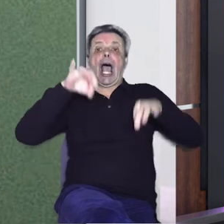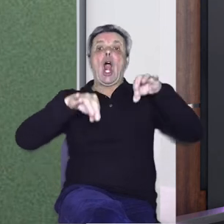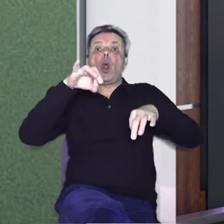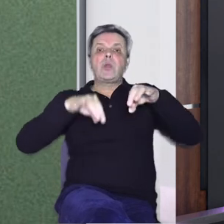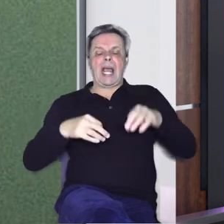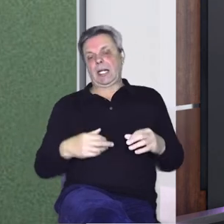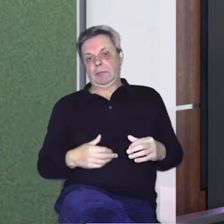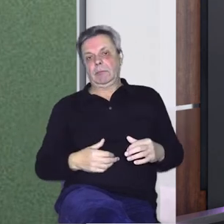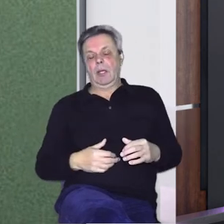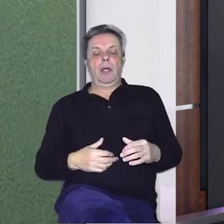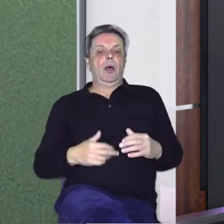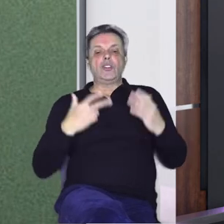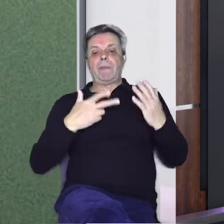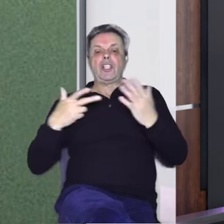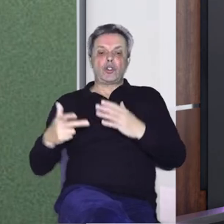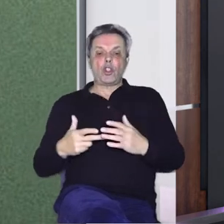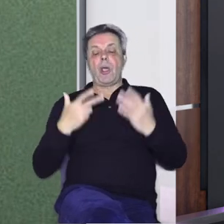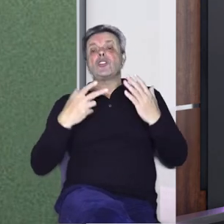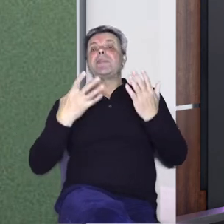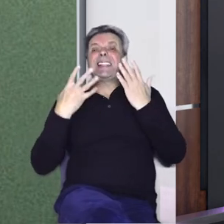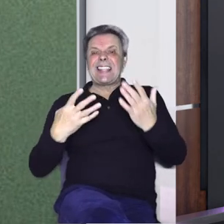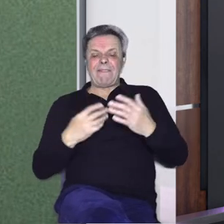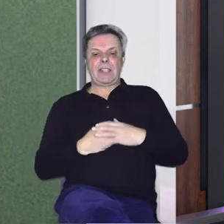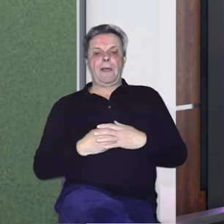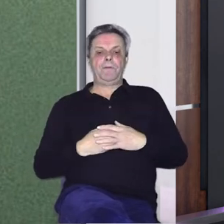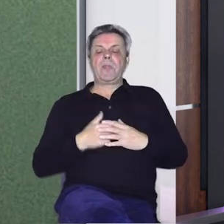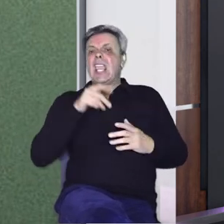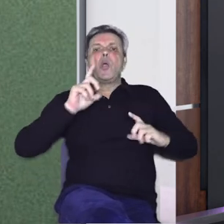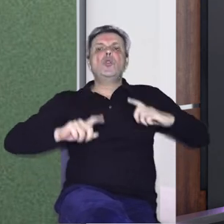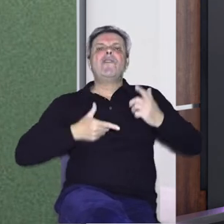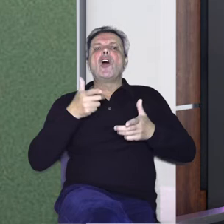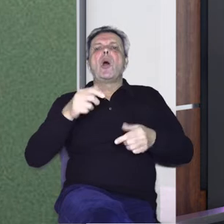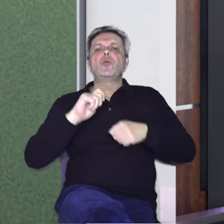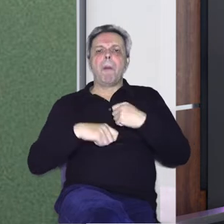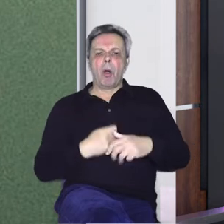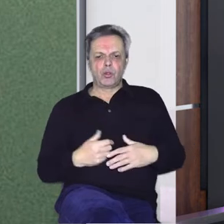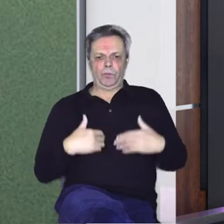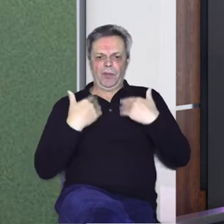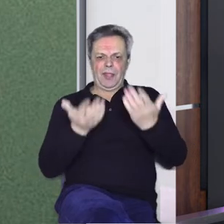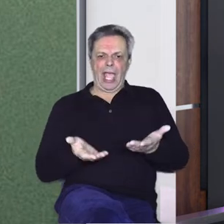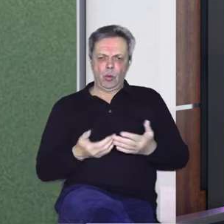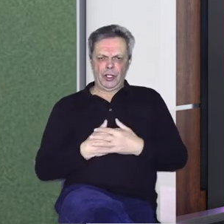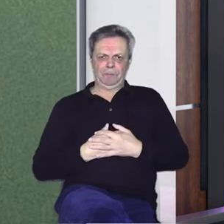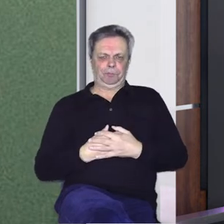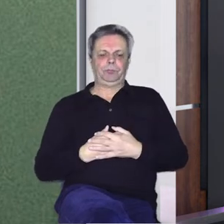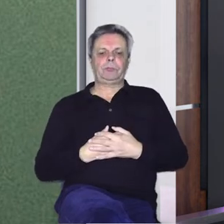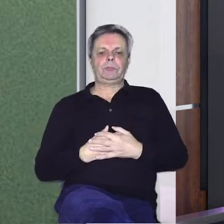88. na 89. i uživao sam u tom poslu dajući se